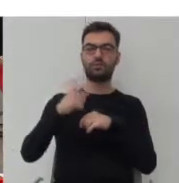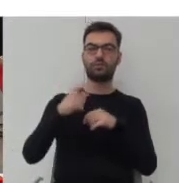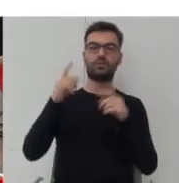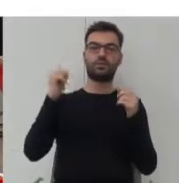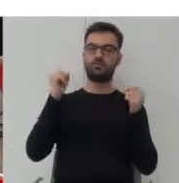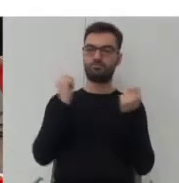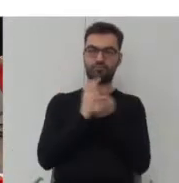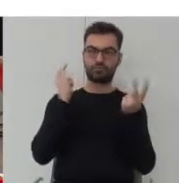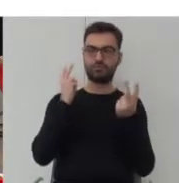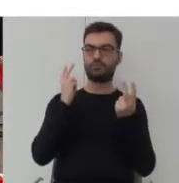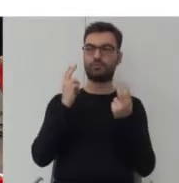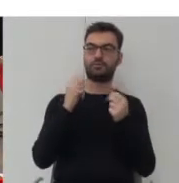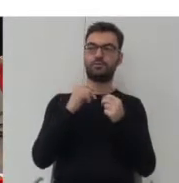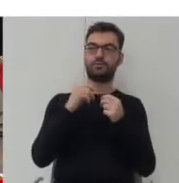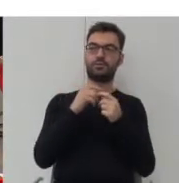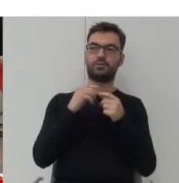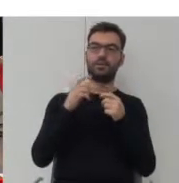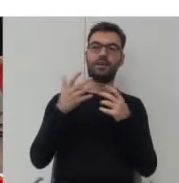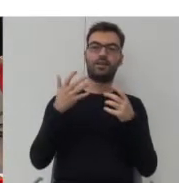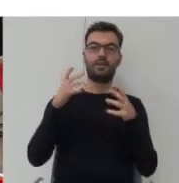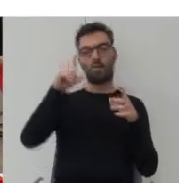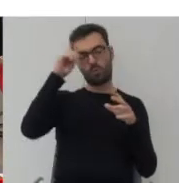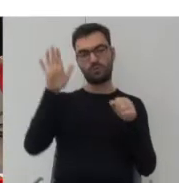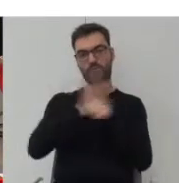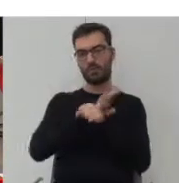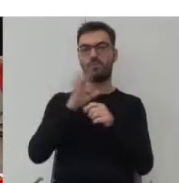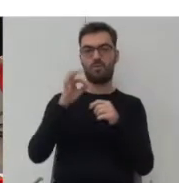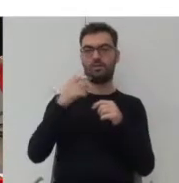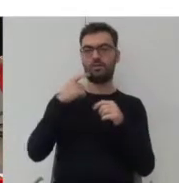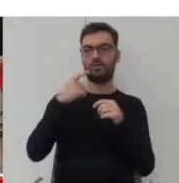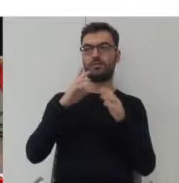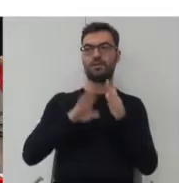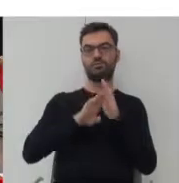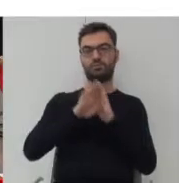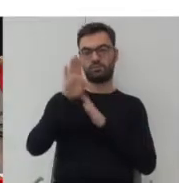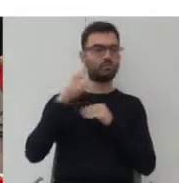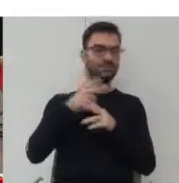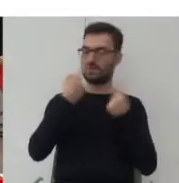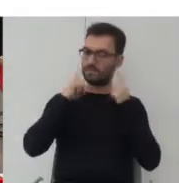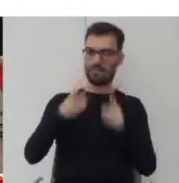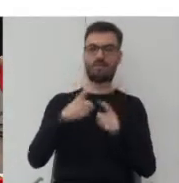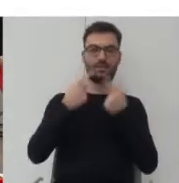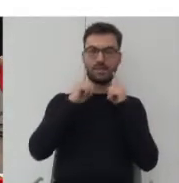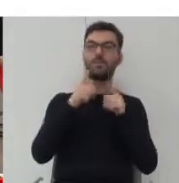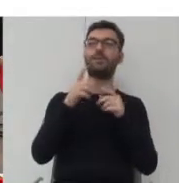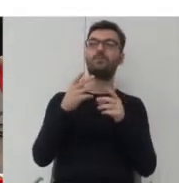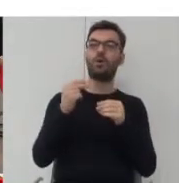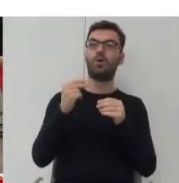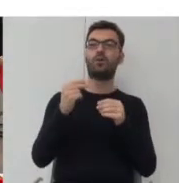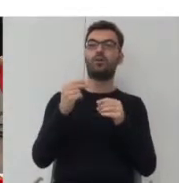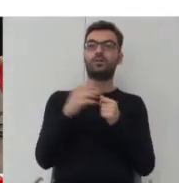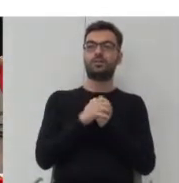samą gęstością, ponieważ idziemy w górę. okazuje się, że to nie jest prawda, ponieważ cały